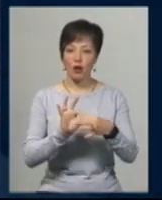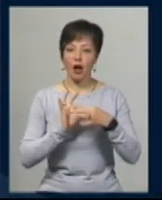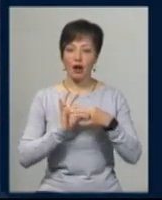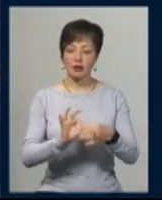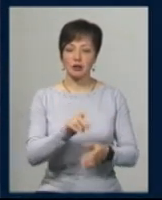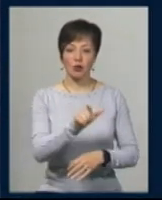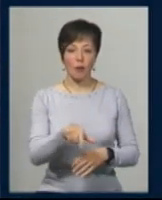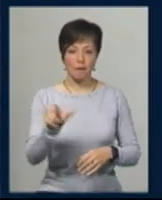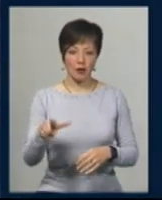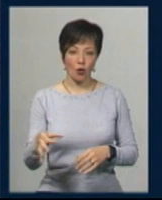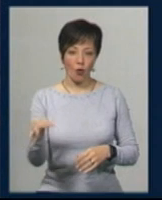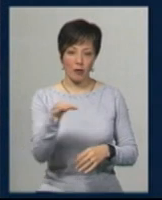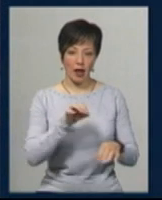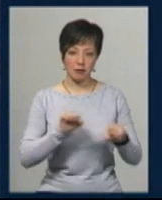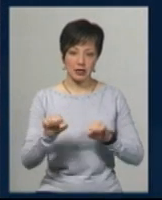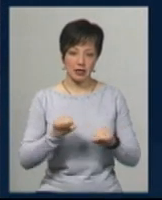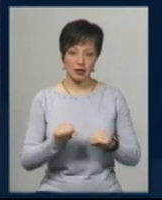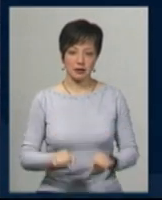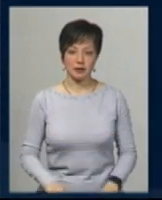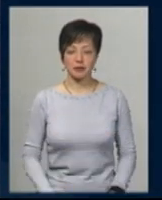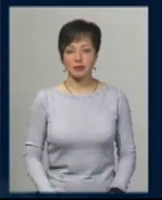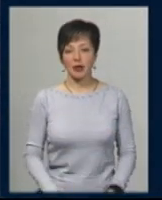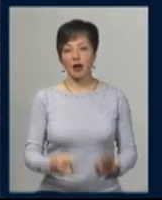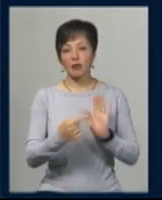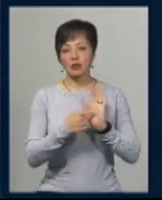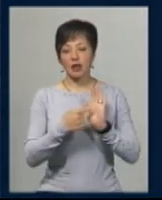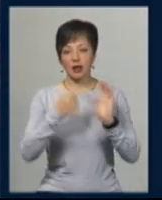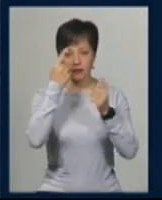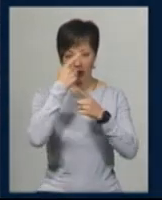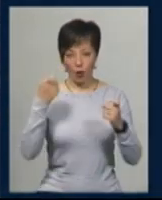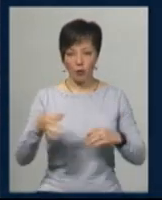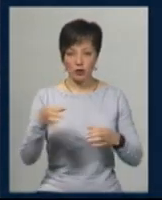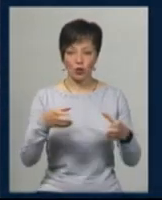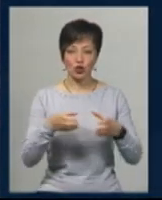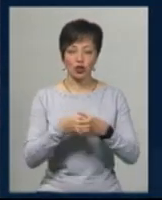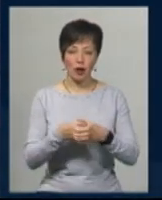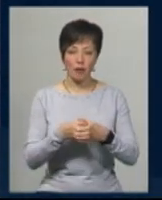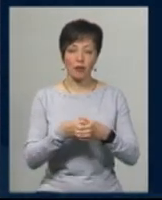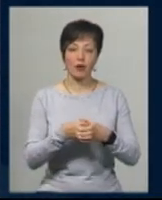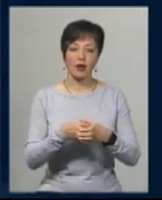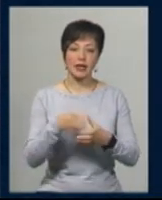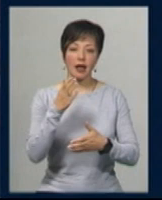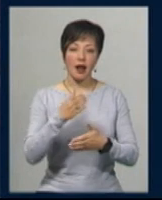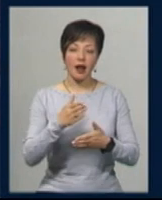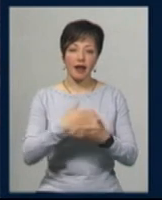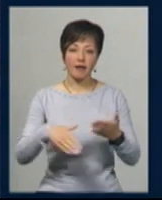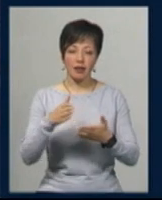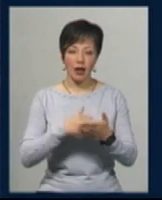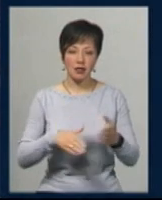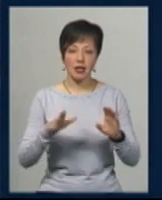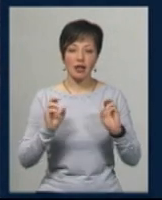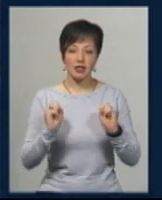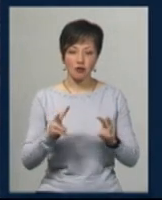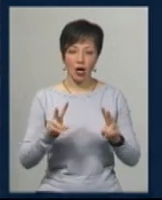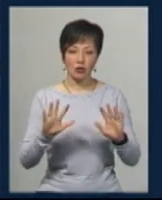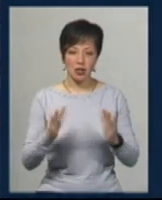облдержадміністрації Інна Михайлова із посиланням на інформацію обласного штабу з ліквідації надзвичайної ситуації. За її словами,